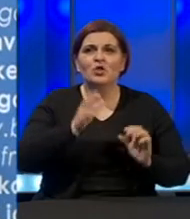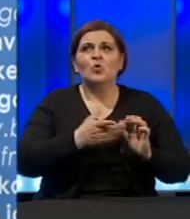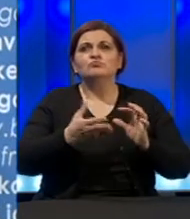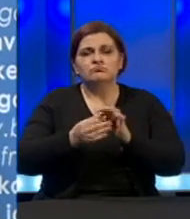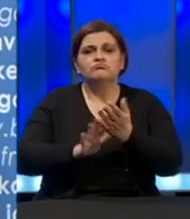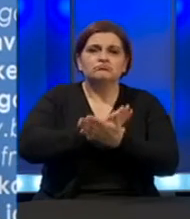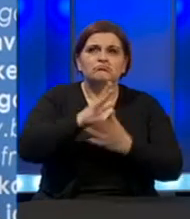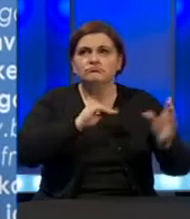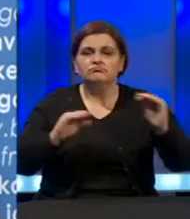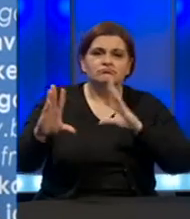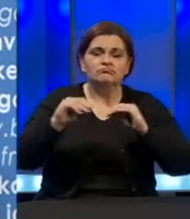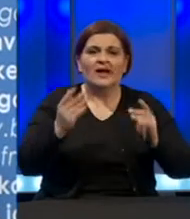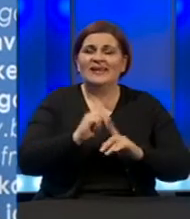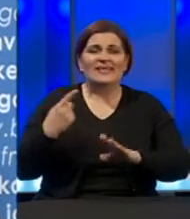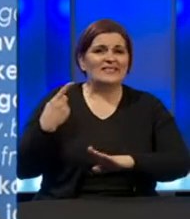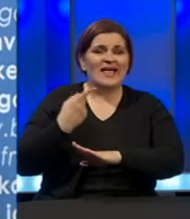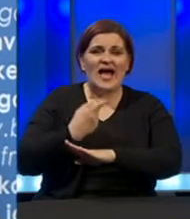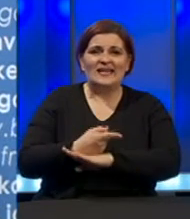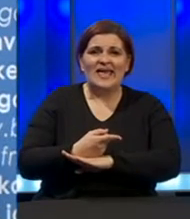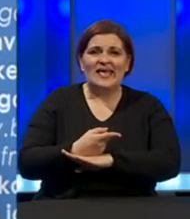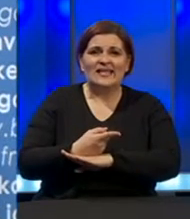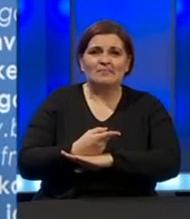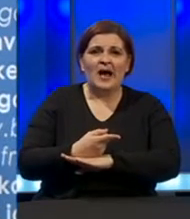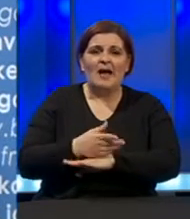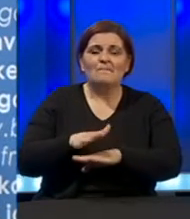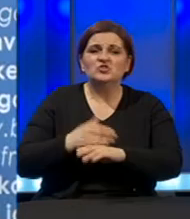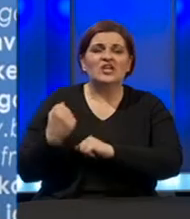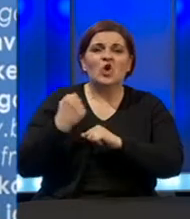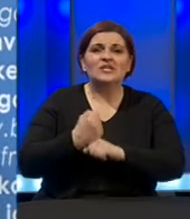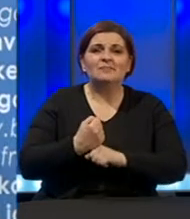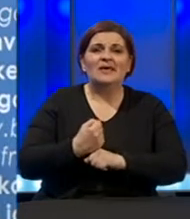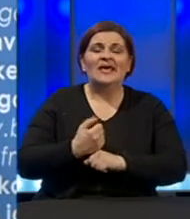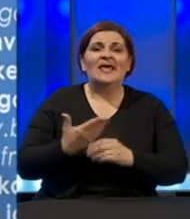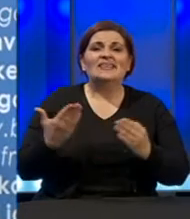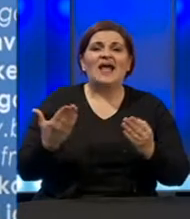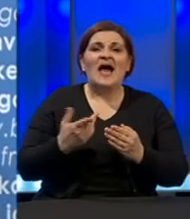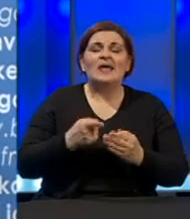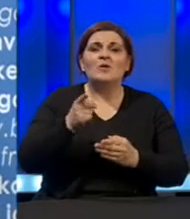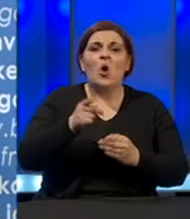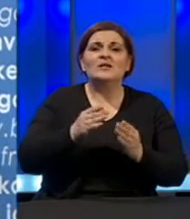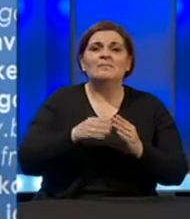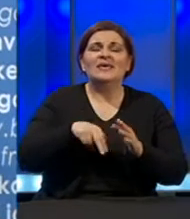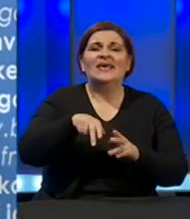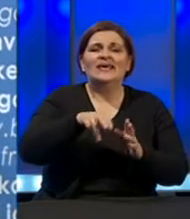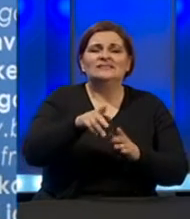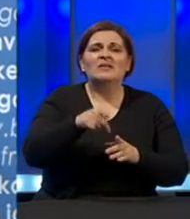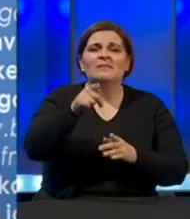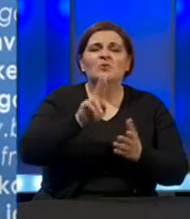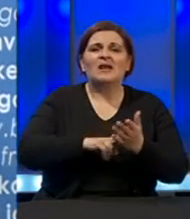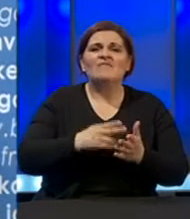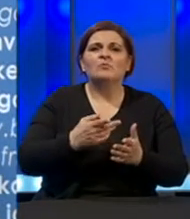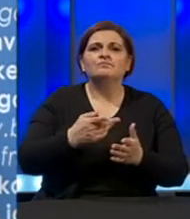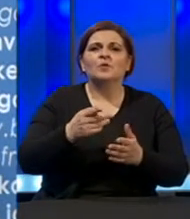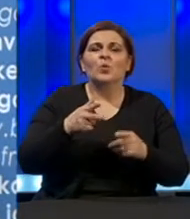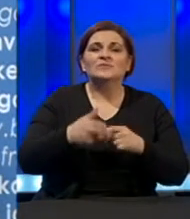razgovara jer nijedna naredba nije uvedena niti donesena da bi on ne bi izlazili da bi se to pravo skratilo, nego i